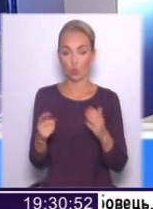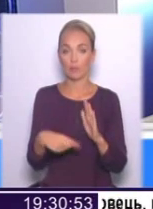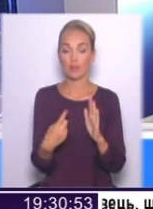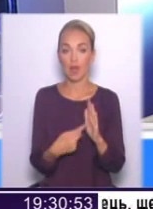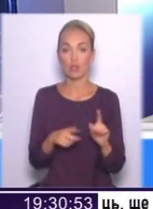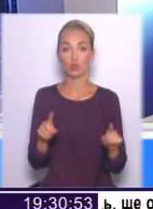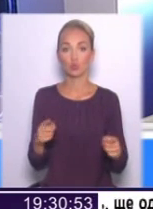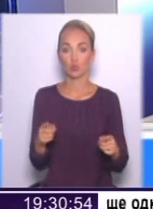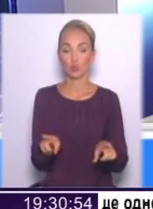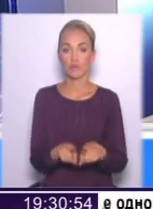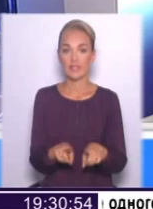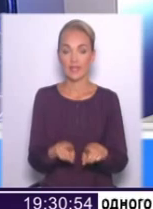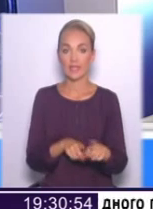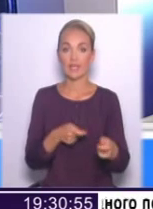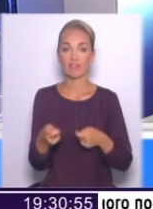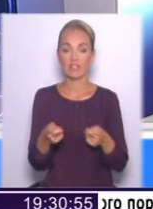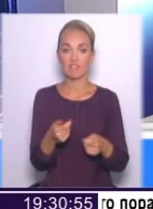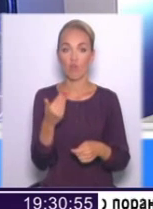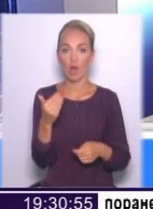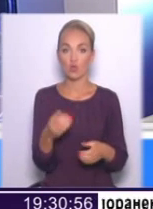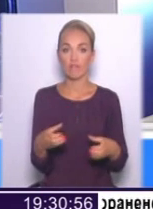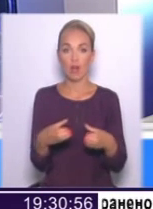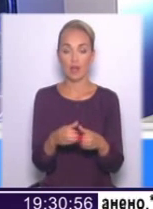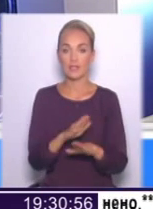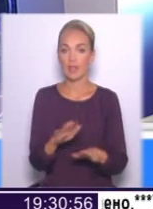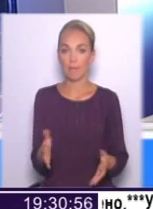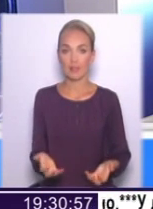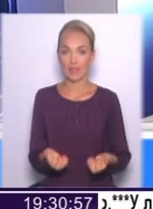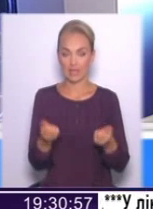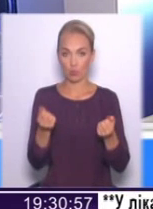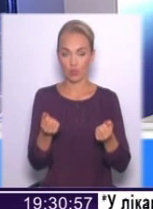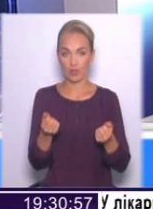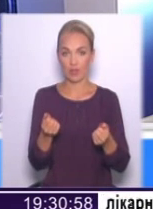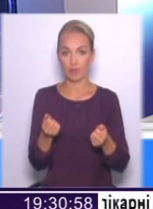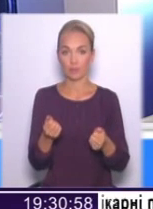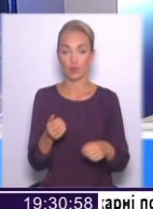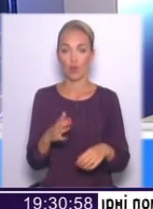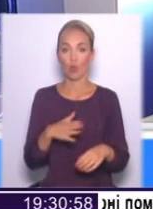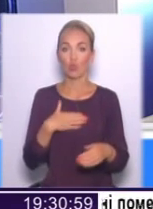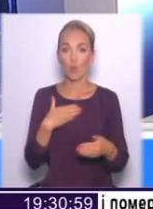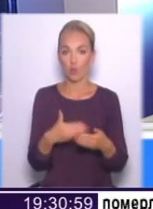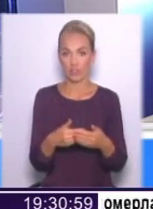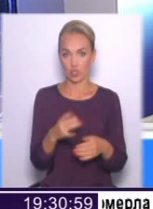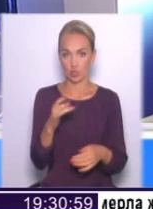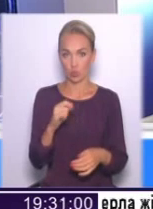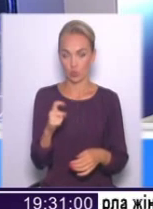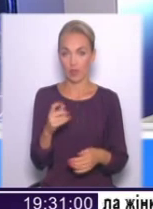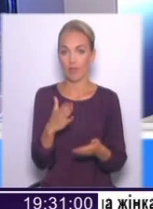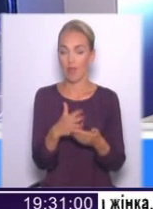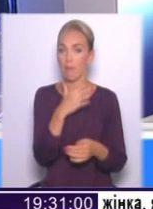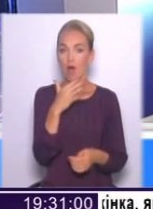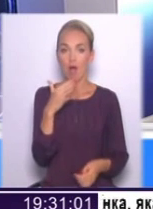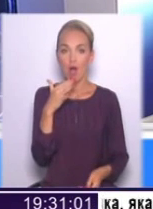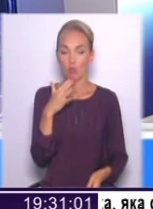чому все-таки керівництво вашої фракції не підтримує добровільчий рух. Є ж багато добровольців, які хочуть